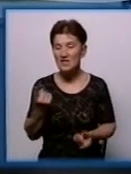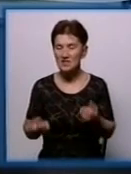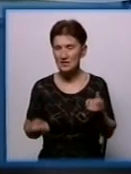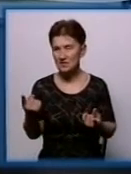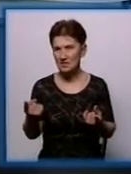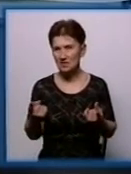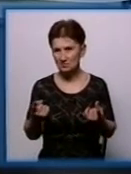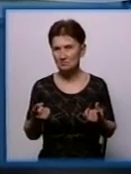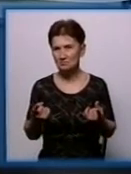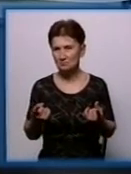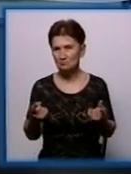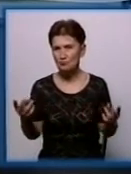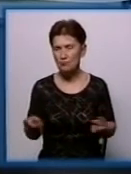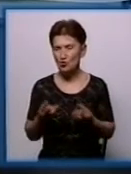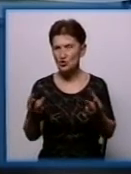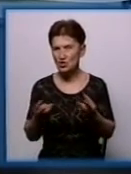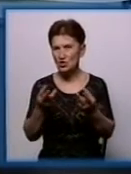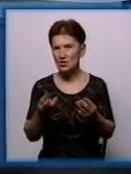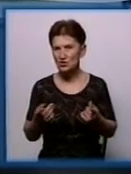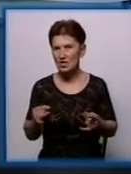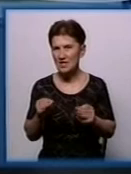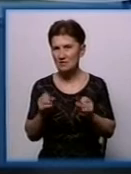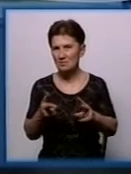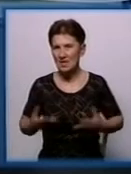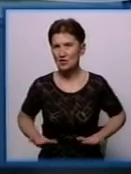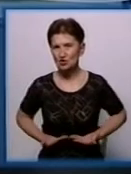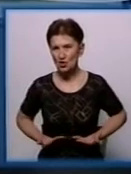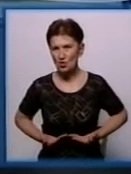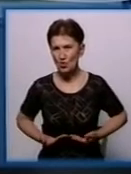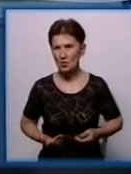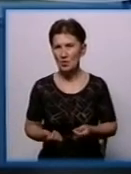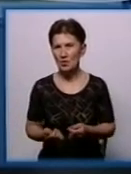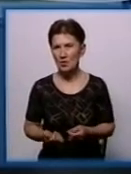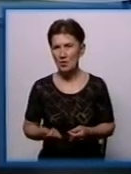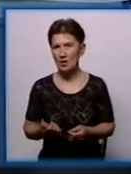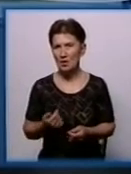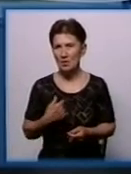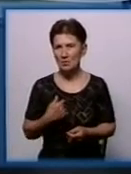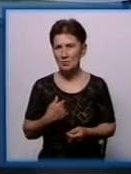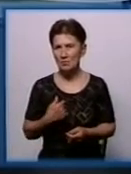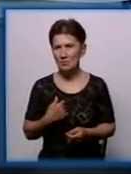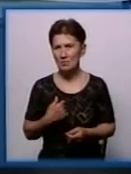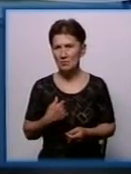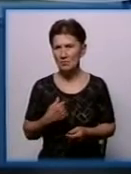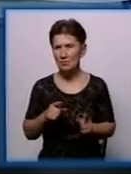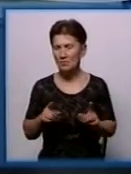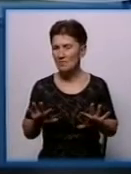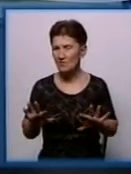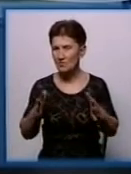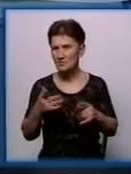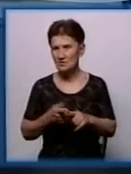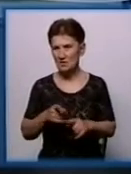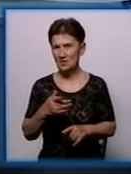загрози здоров'ю чи життю, навіть ми жодний об'єкт підписувати не будемо. В крайньому випадку, це моя